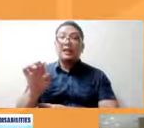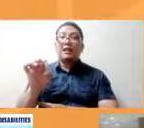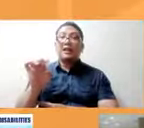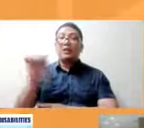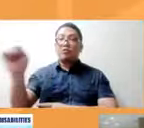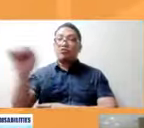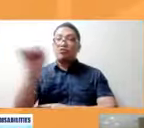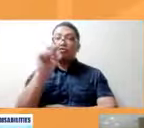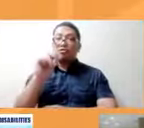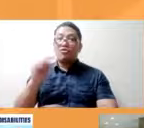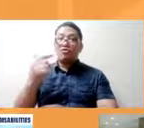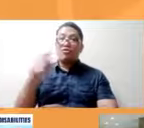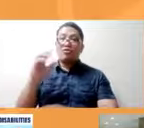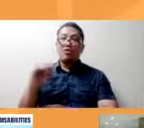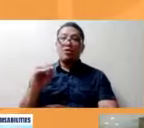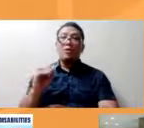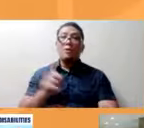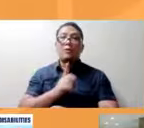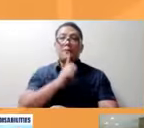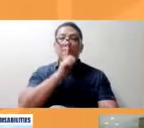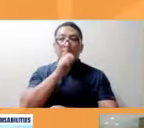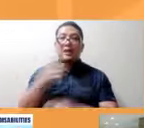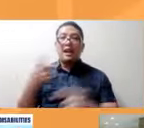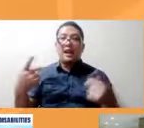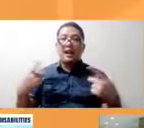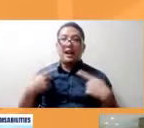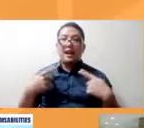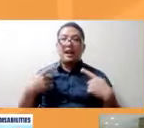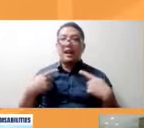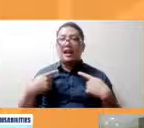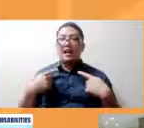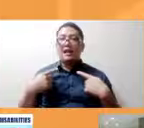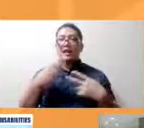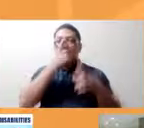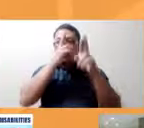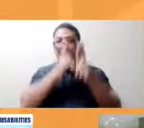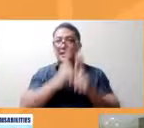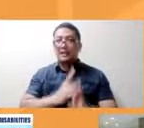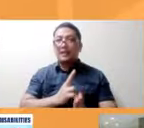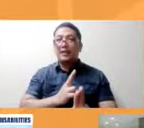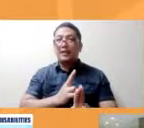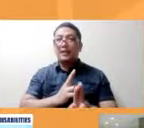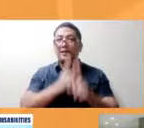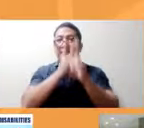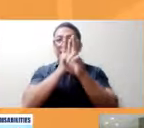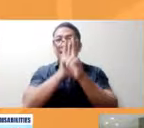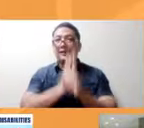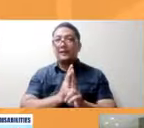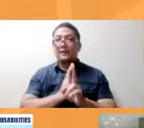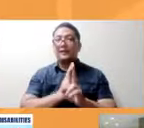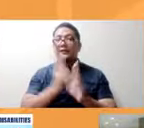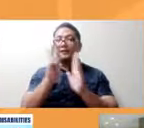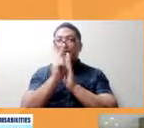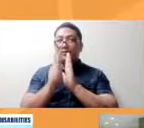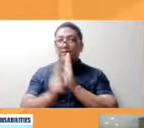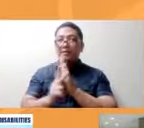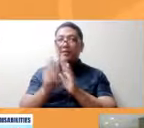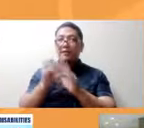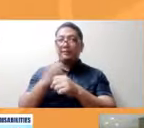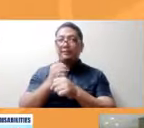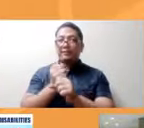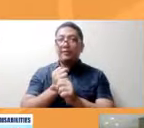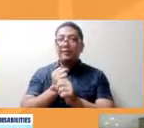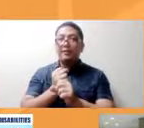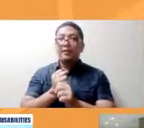mayroon mayroon mayroon mayroon respeto ng mayroon maker yung